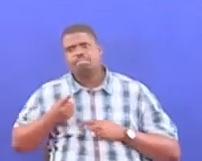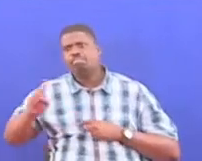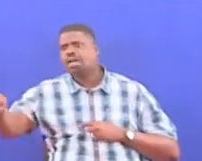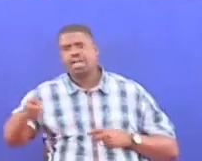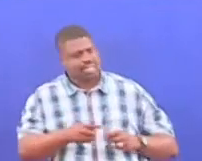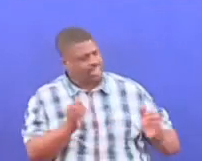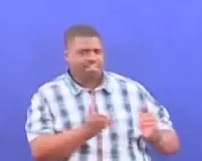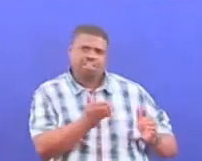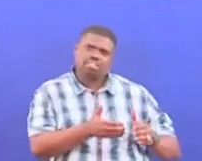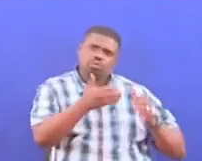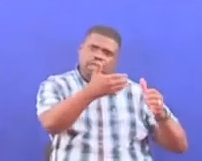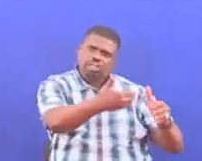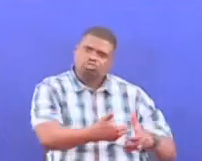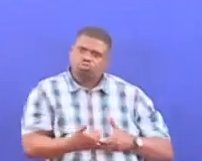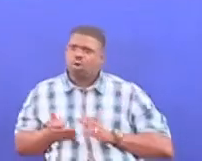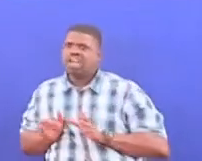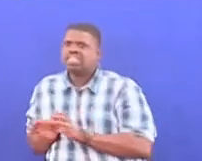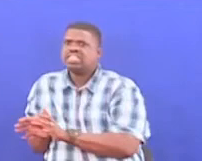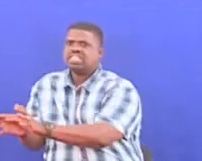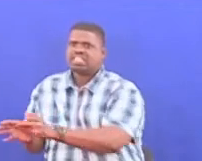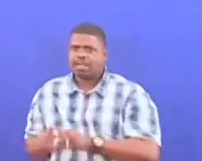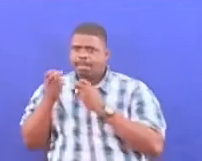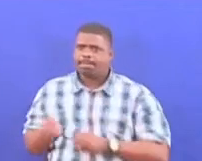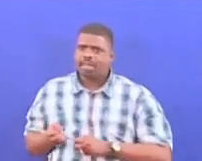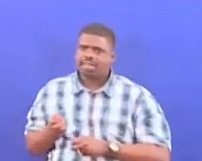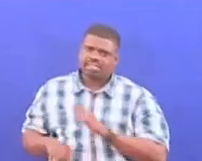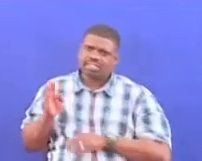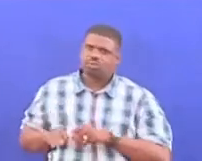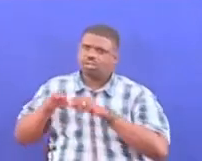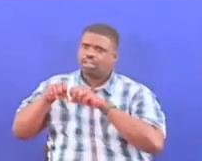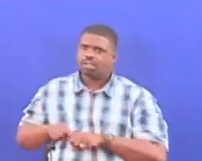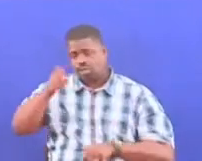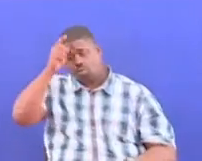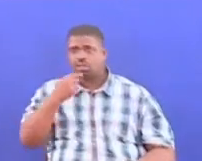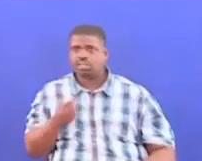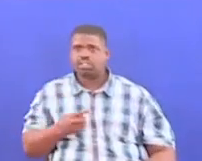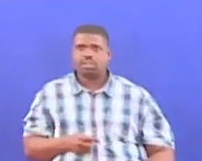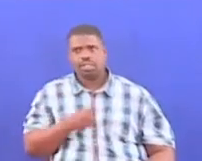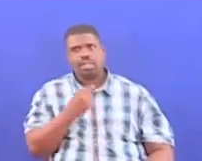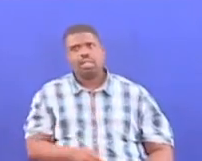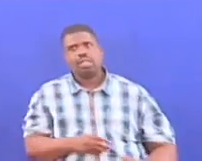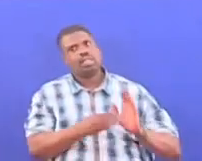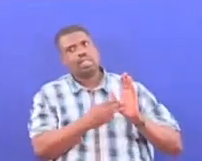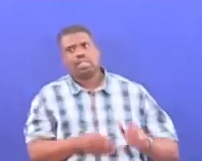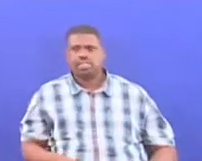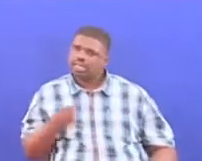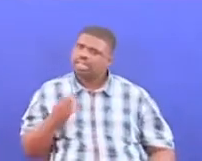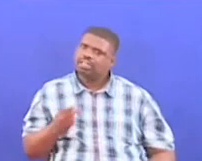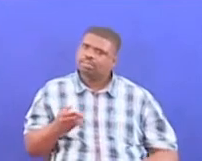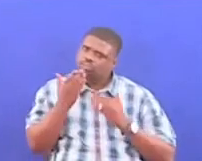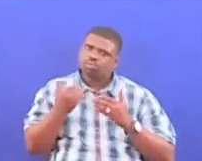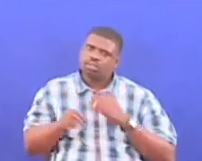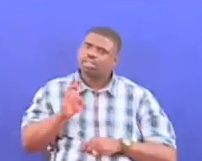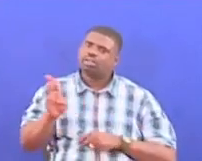watazi kwa infazina, nena unazingiza. Nambayo zaidi, wakikamata ngombe miloni moja, watasema wazikuwa ngombe laki nane. Tujizi laki business enda